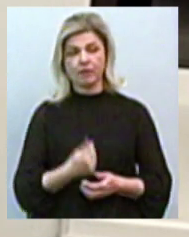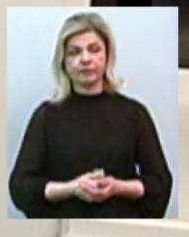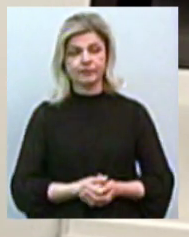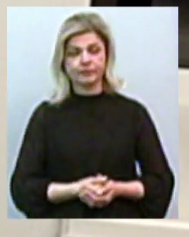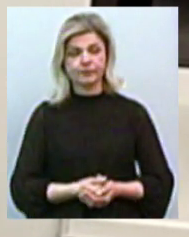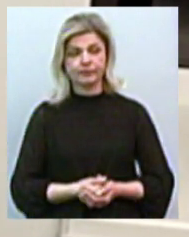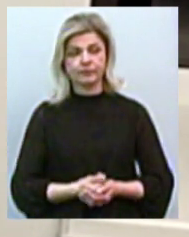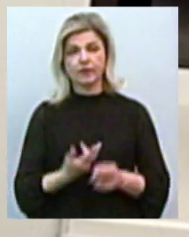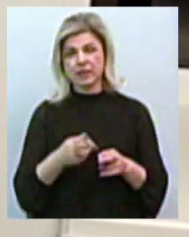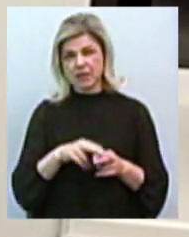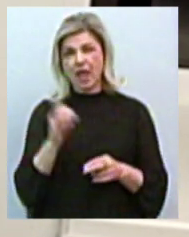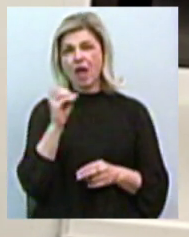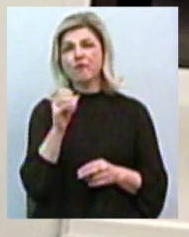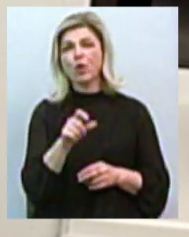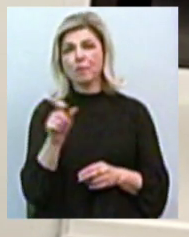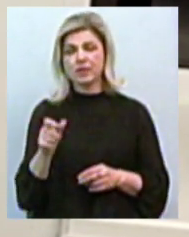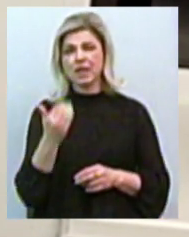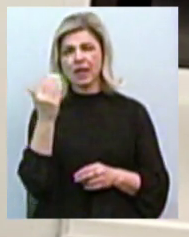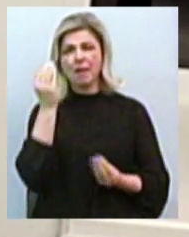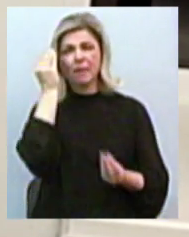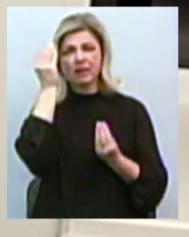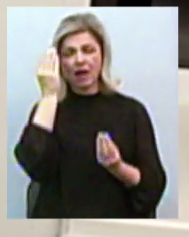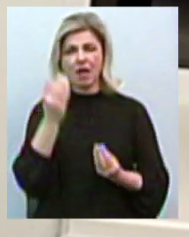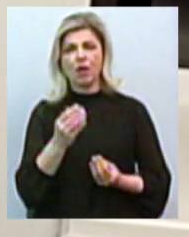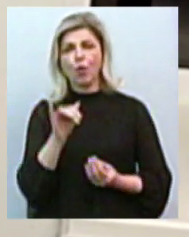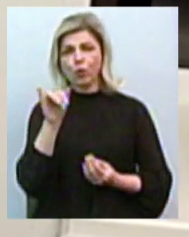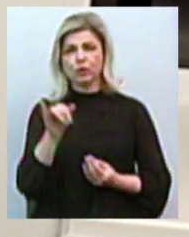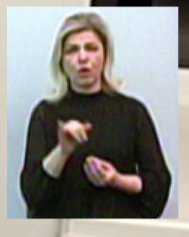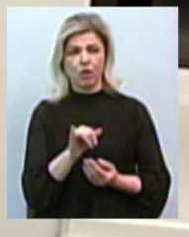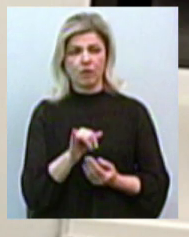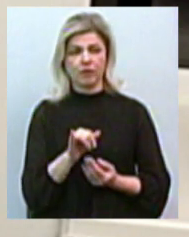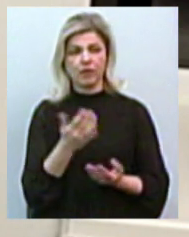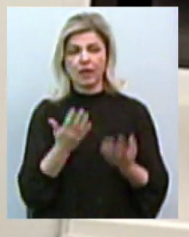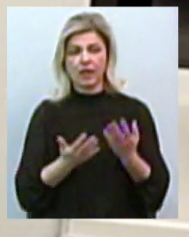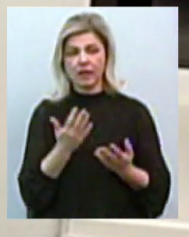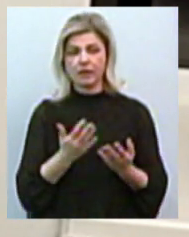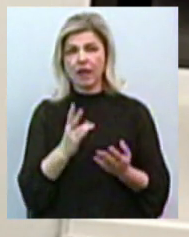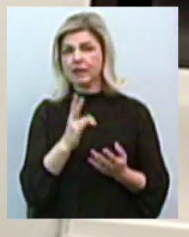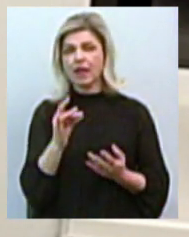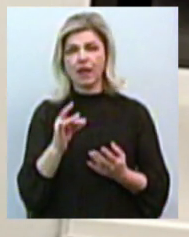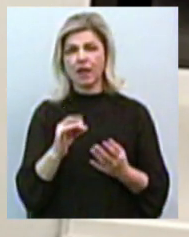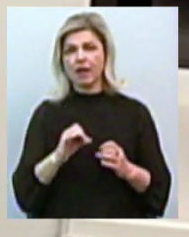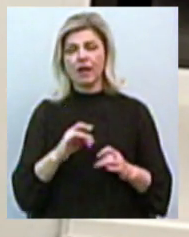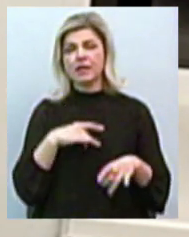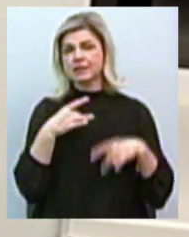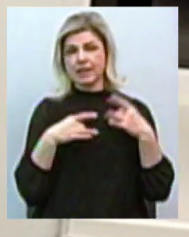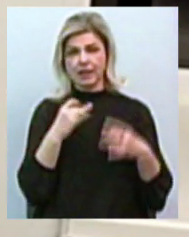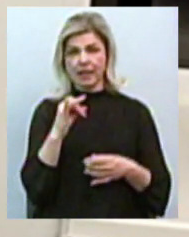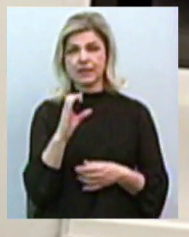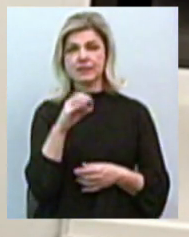це ж європейці, з їхнім ментальністю, безумовно, у них, ну, кремо, скажемо, якщо не істерика, то настрій,